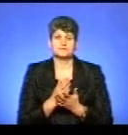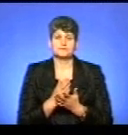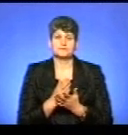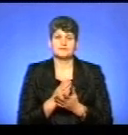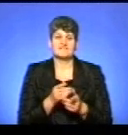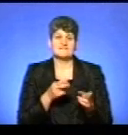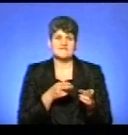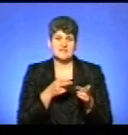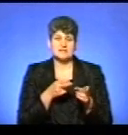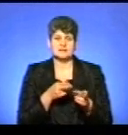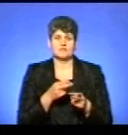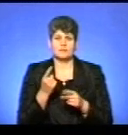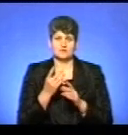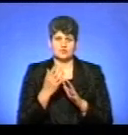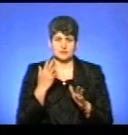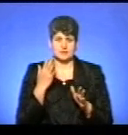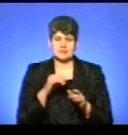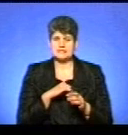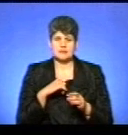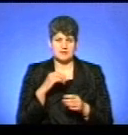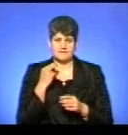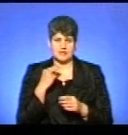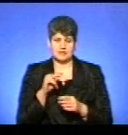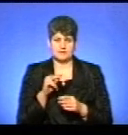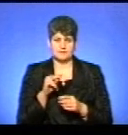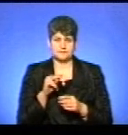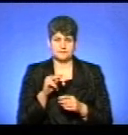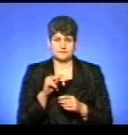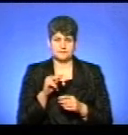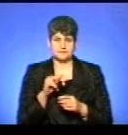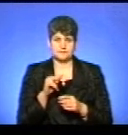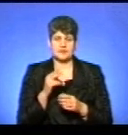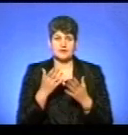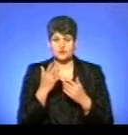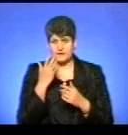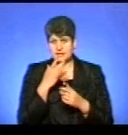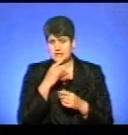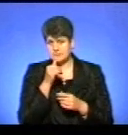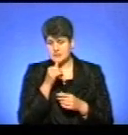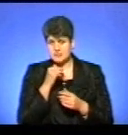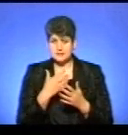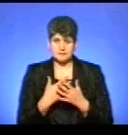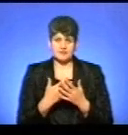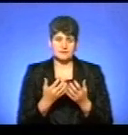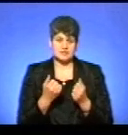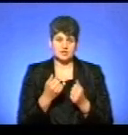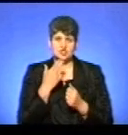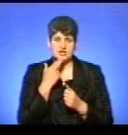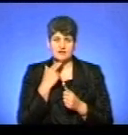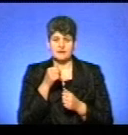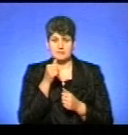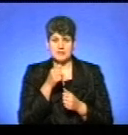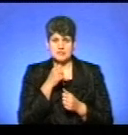вістріл, в першу чергу, є самим ефективним. Ну, якщо в літній місяці взяти це червень-липень